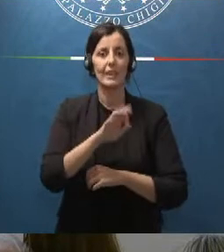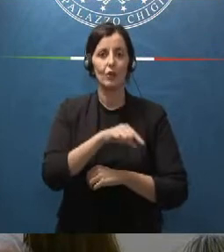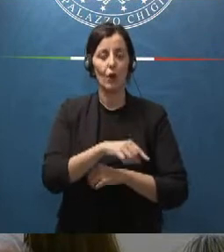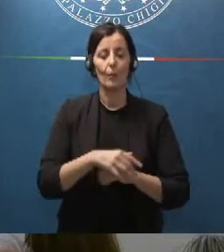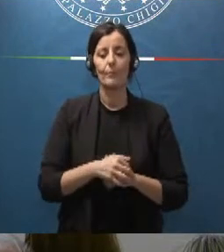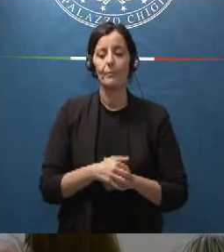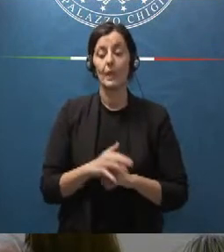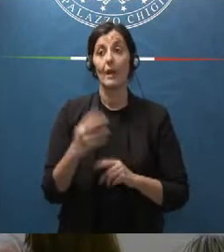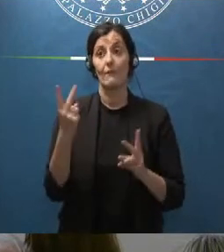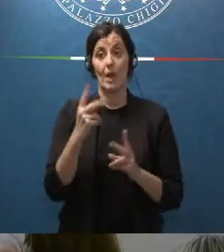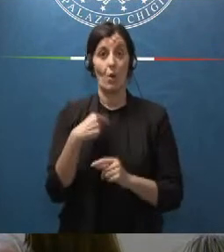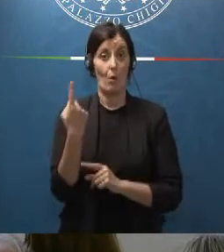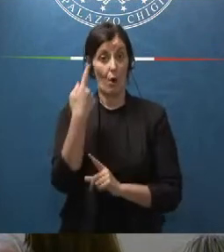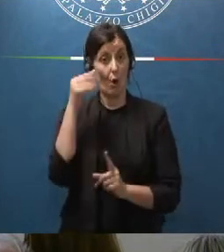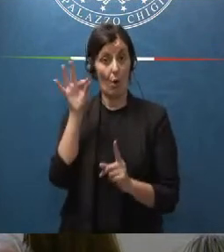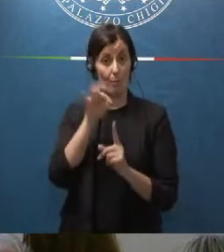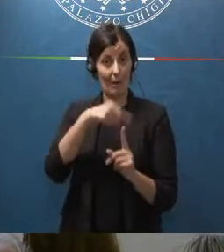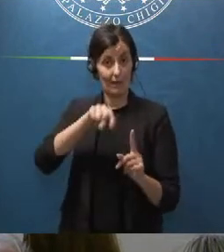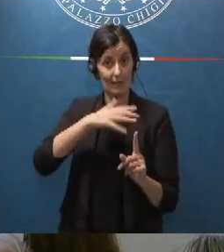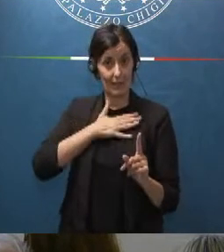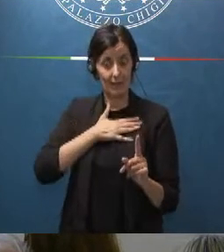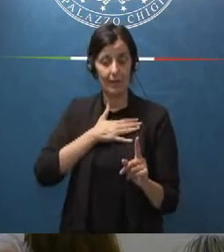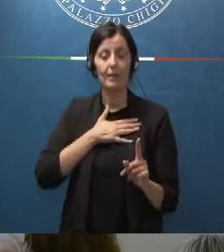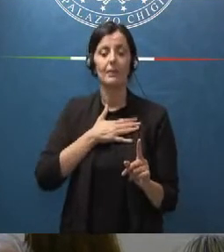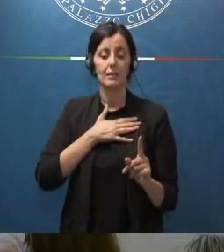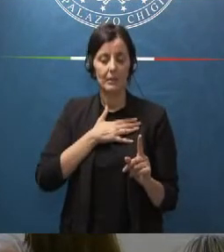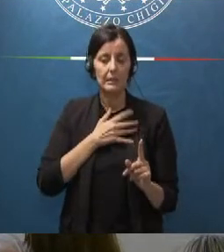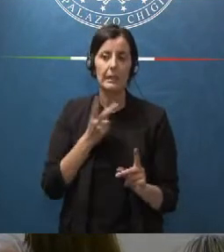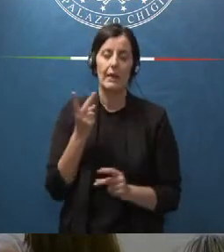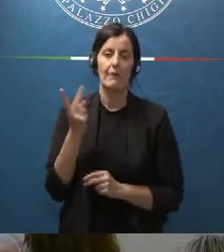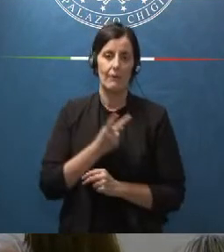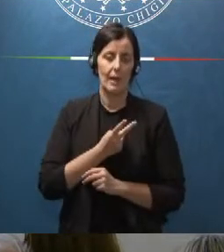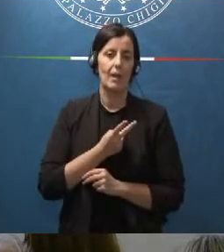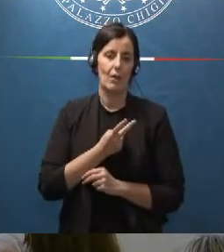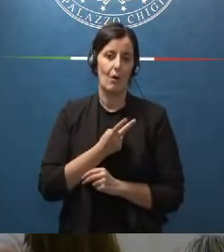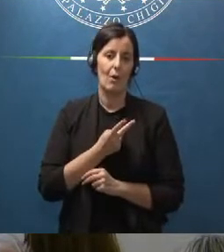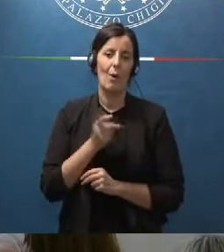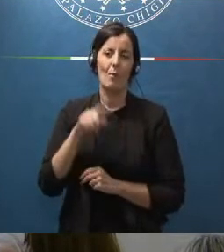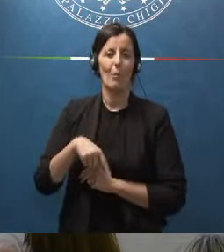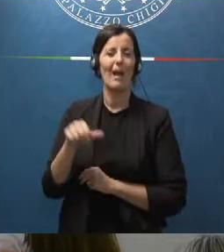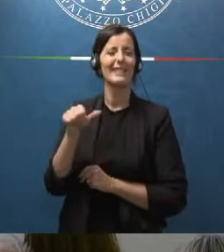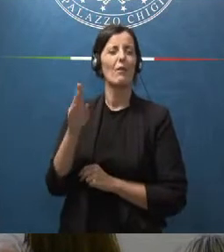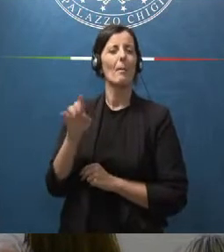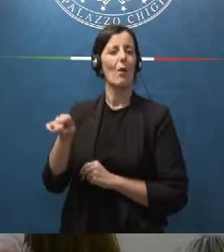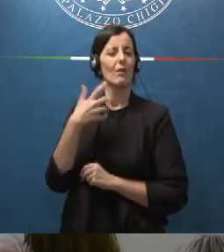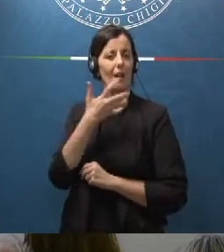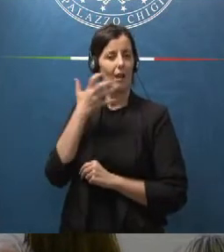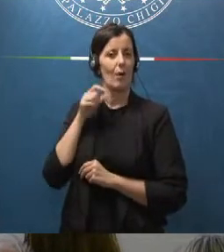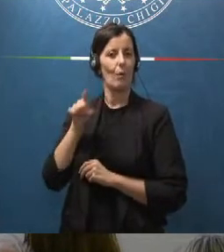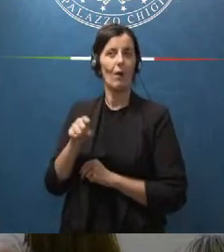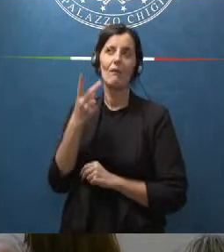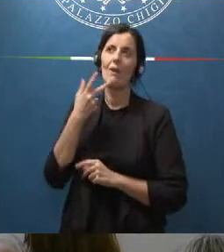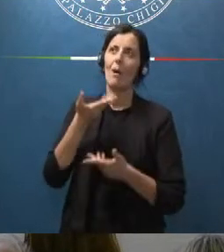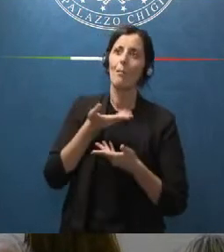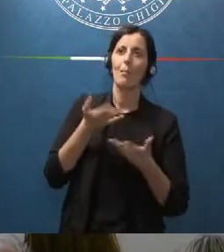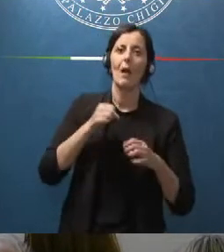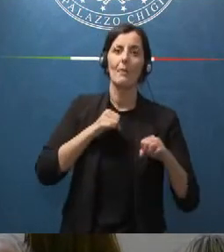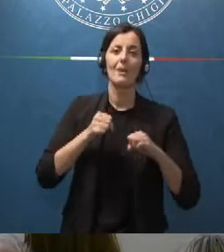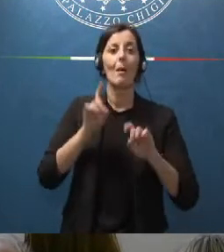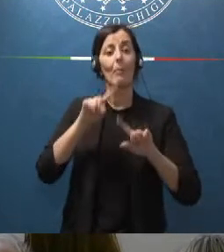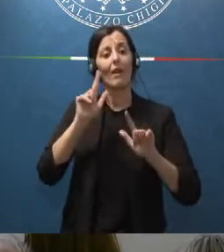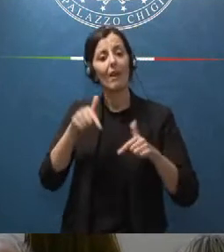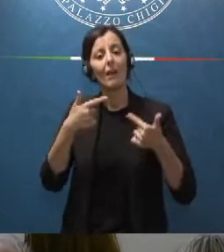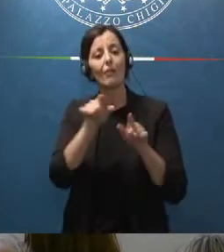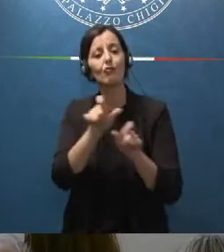nostri obiettivi e che poi stava a cuore anche Silvio Berusconi è quello di avere una pubblica amministrazione al servizio dei